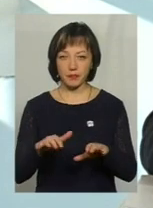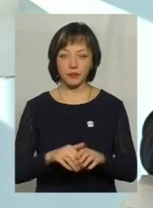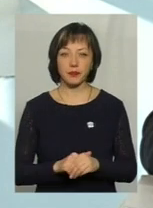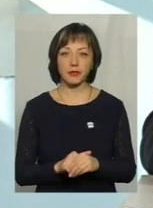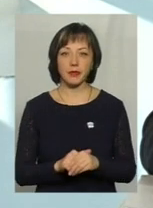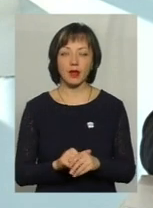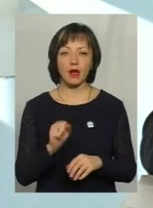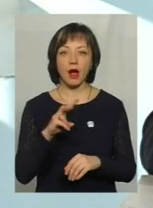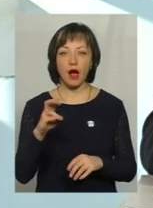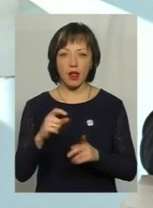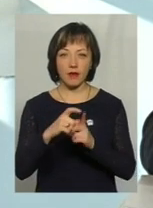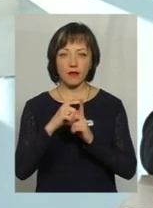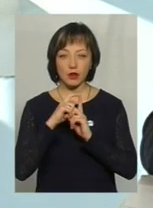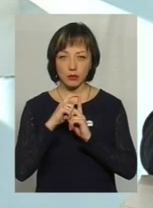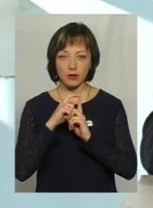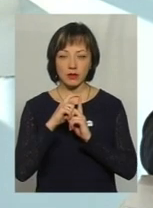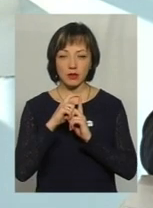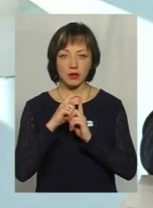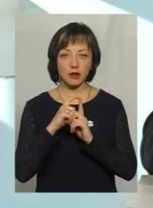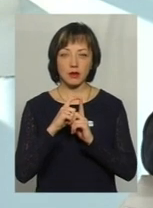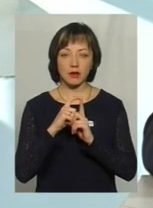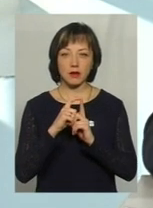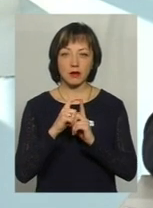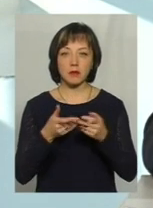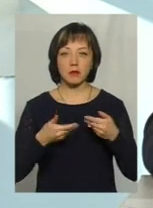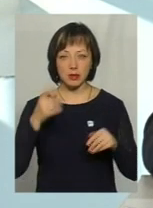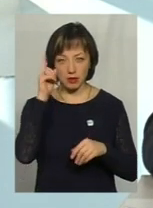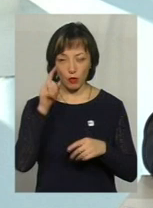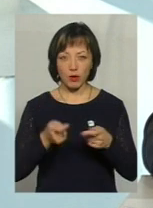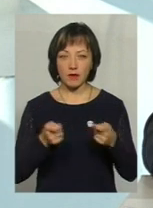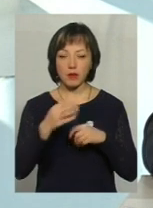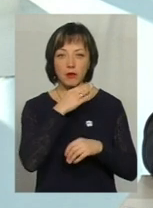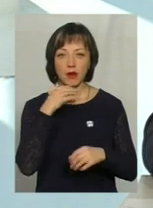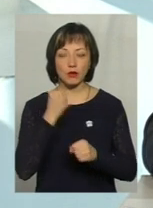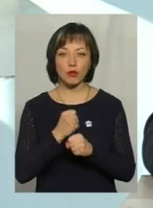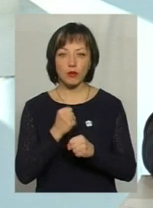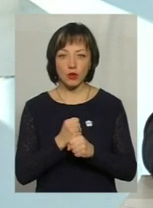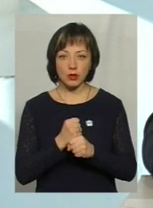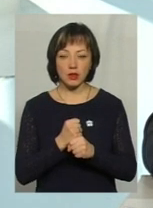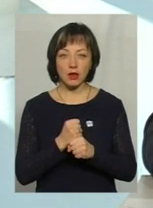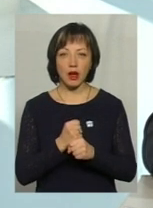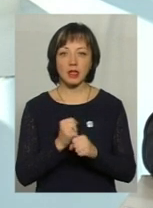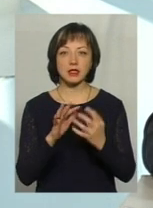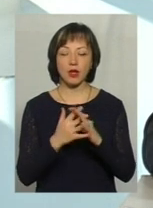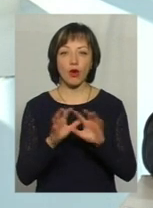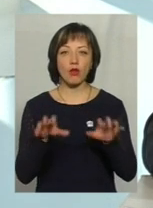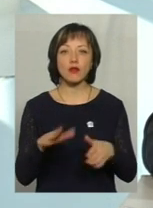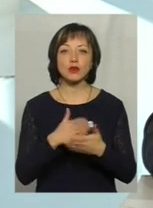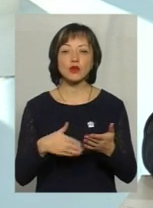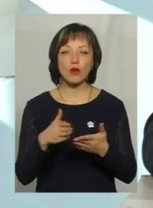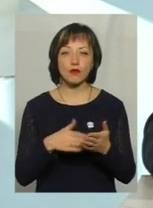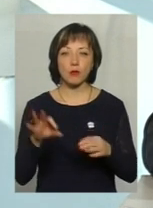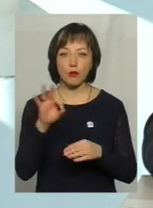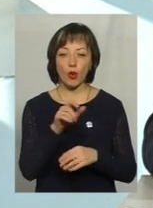Але відповіді ми знаємо, що в управлінні багато роботи. Але те, що голова зовсім про